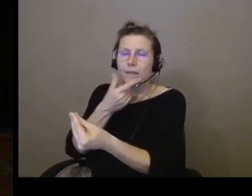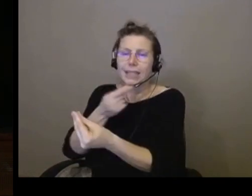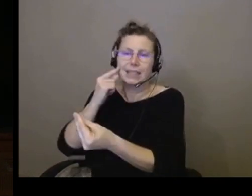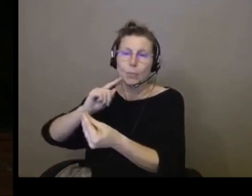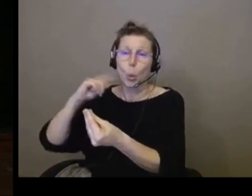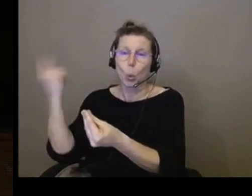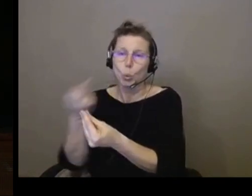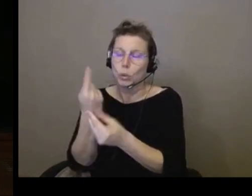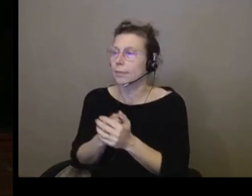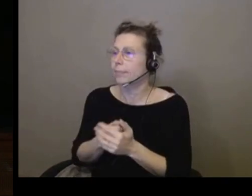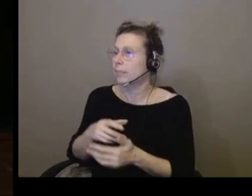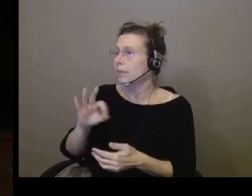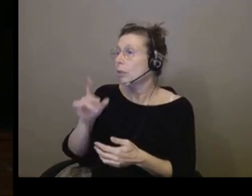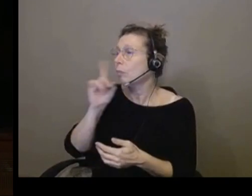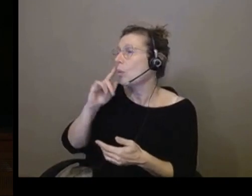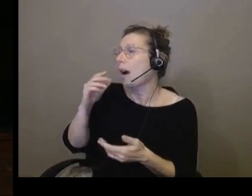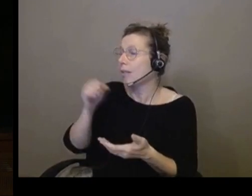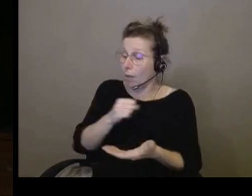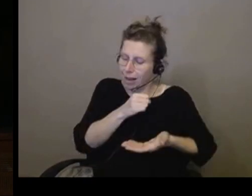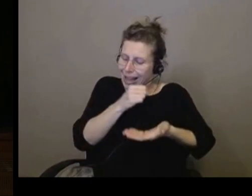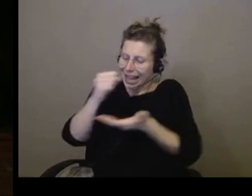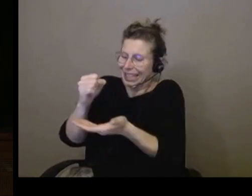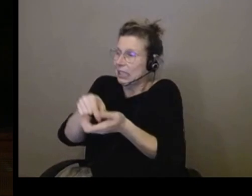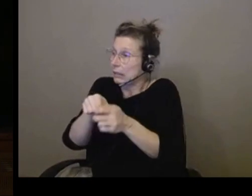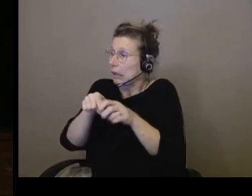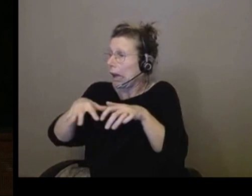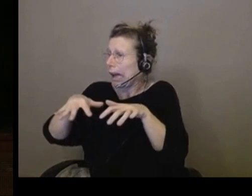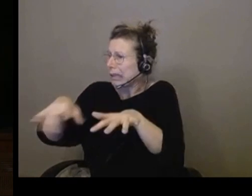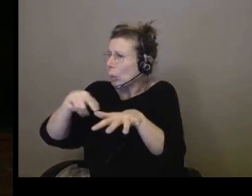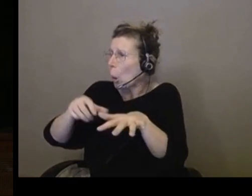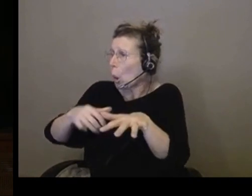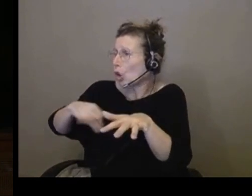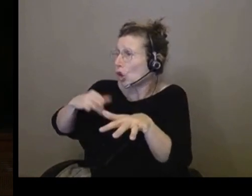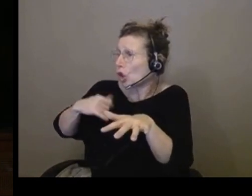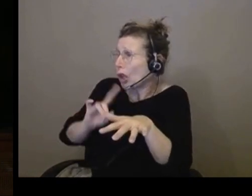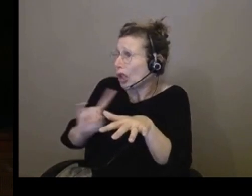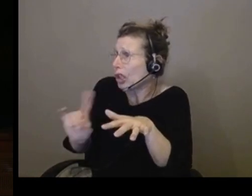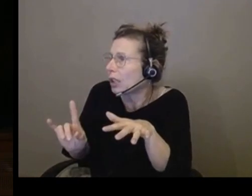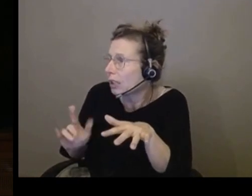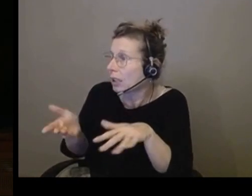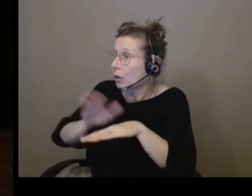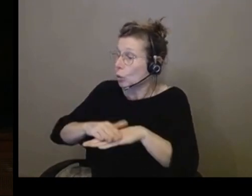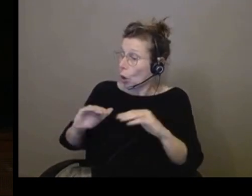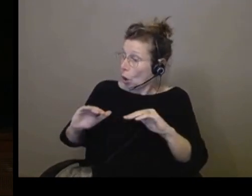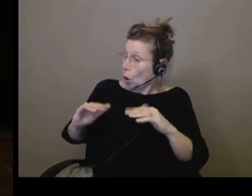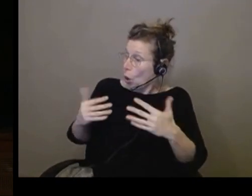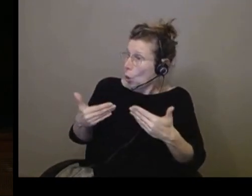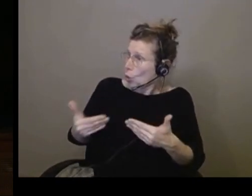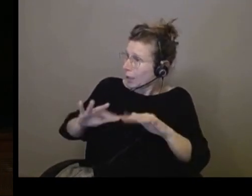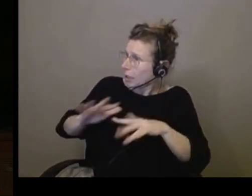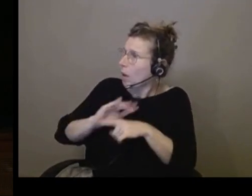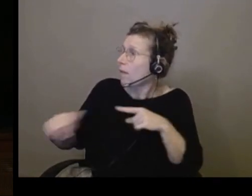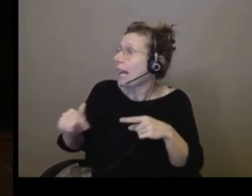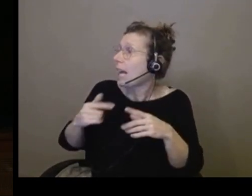voire pas très jeune du tout. Comment vous faites aujourd'hui ? L'innovation technologique vous permet d'aller chercher plus d